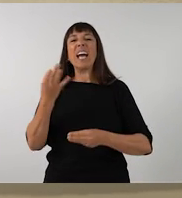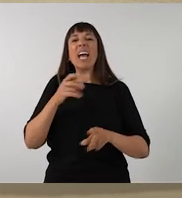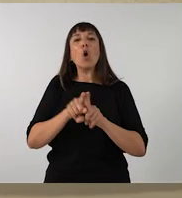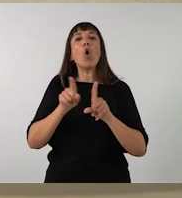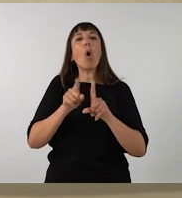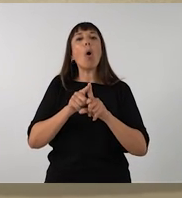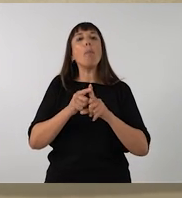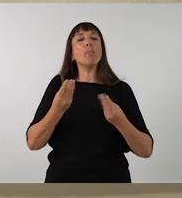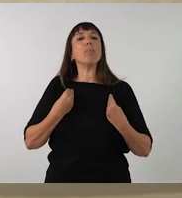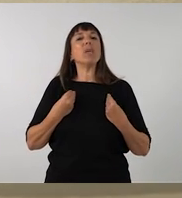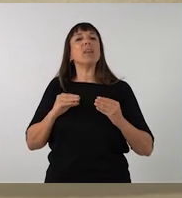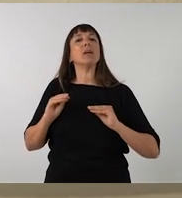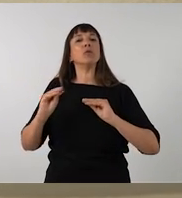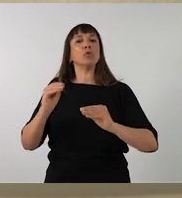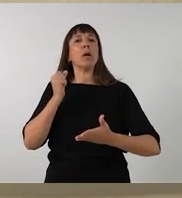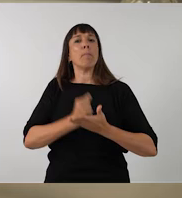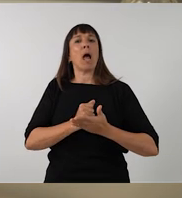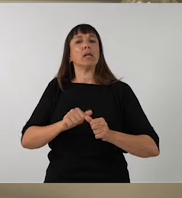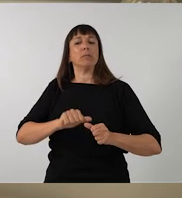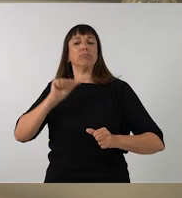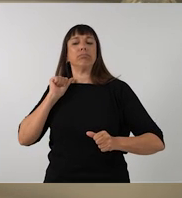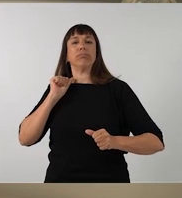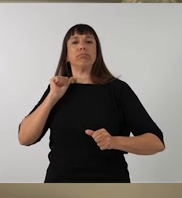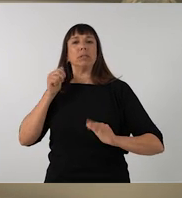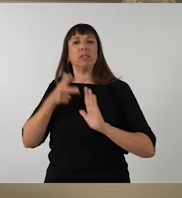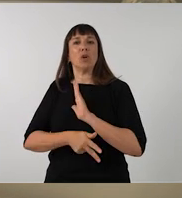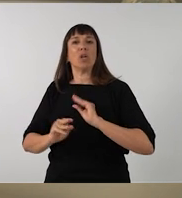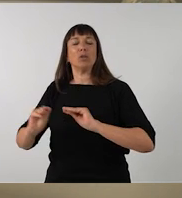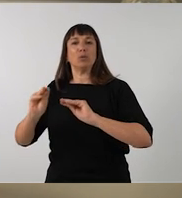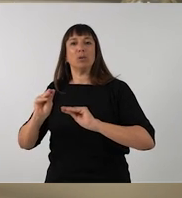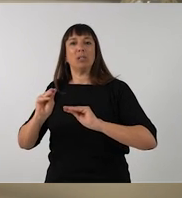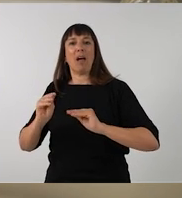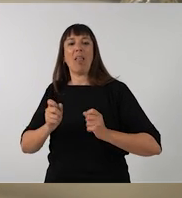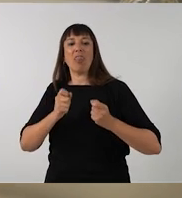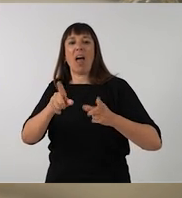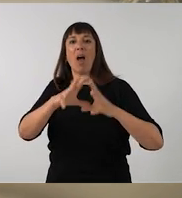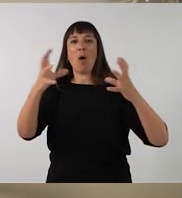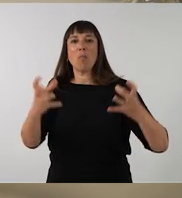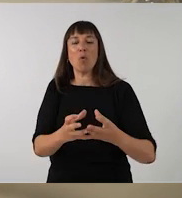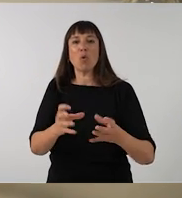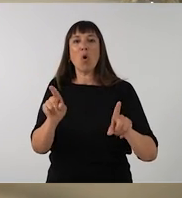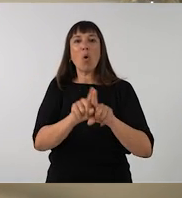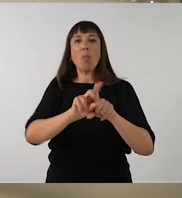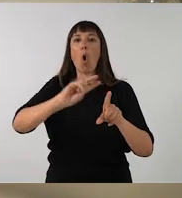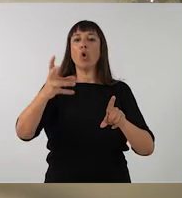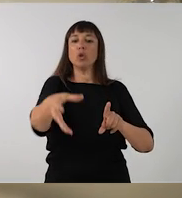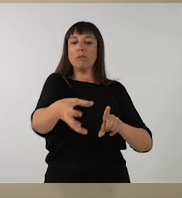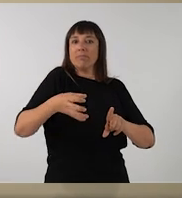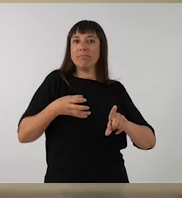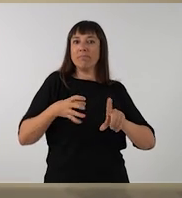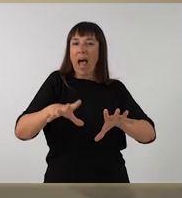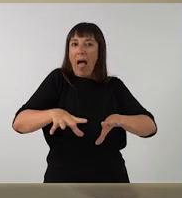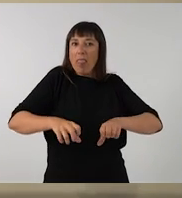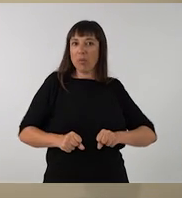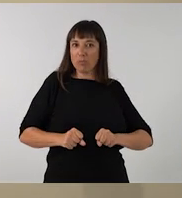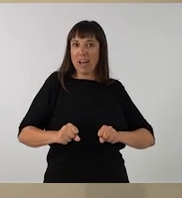una mica és estar intentant inscriure la seva vivència en el món i alhora agafant un objecte, adoptant-lo i obrint-se.